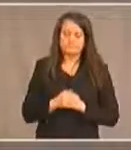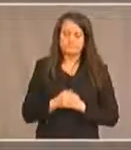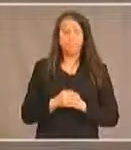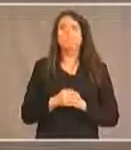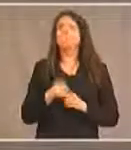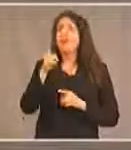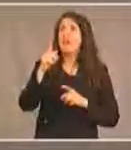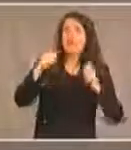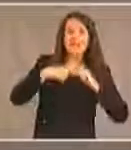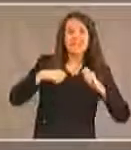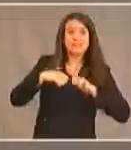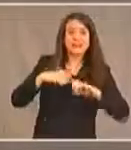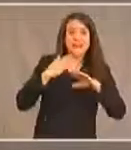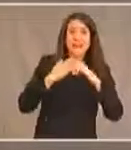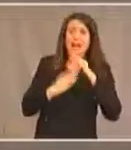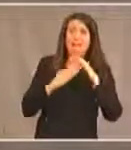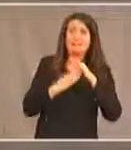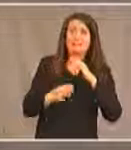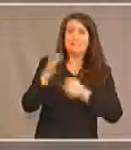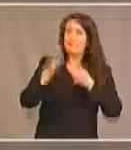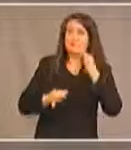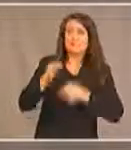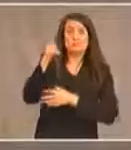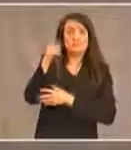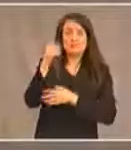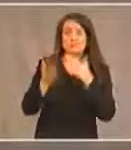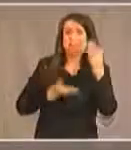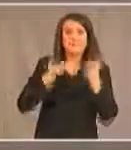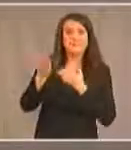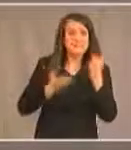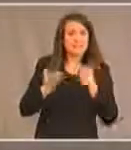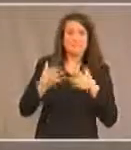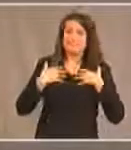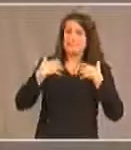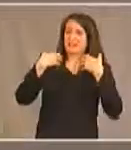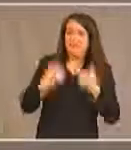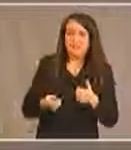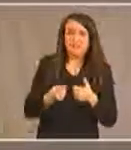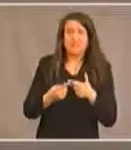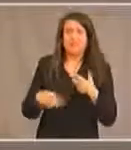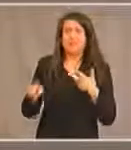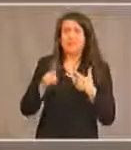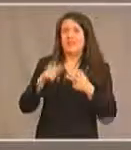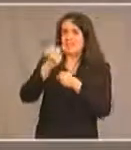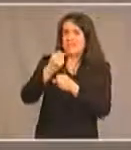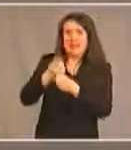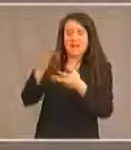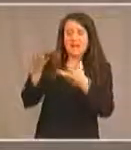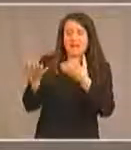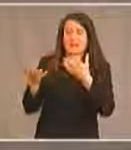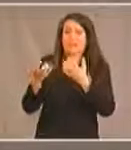essaient d'avoir accès même à la justice à des services de santé à de l'emploi